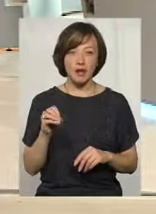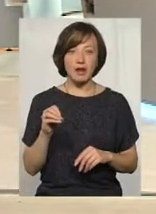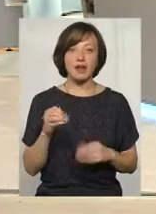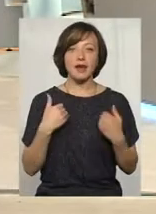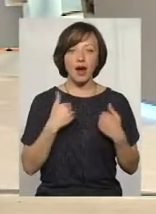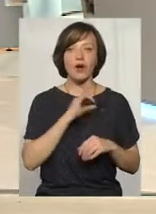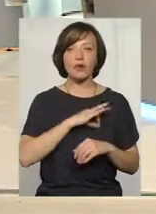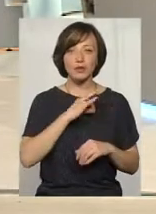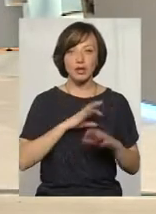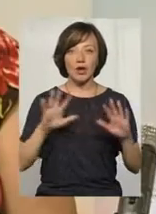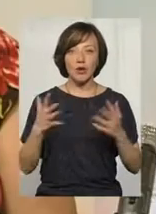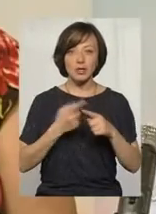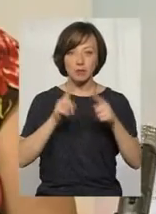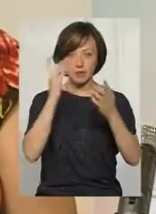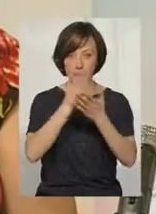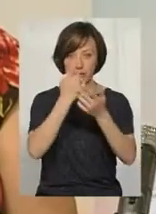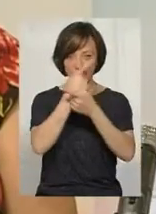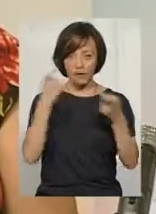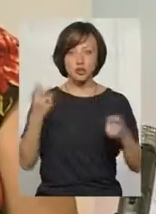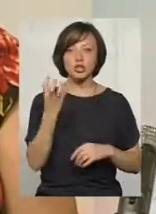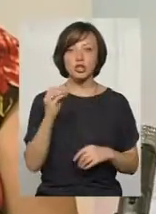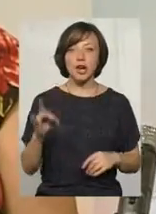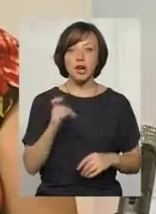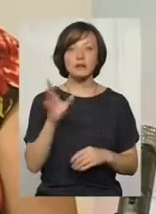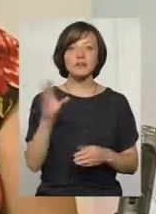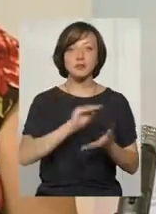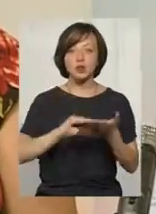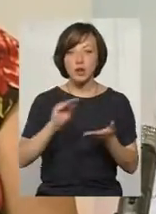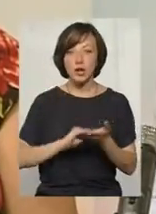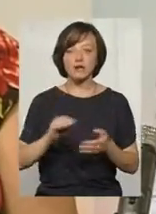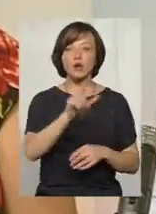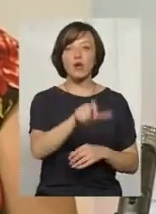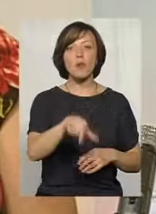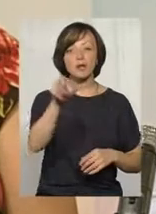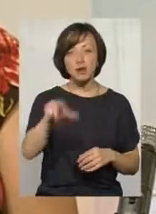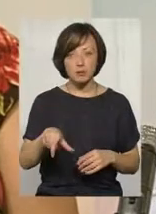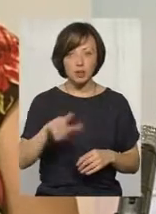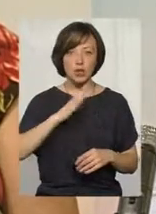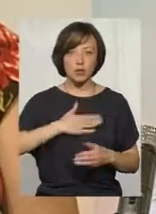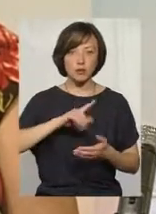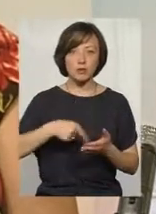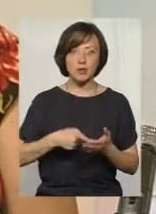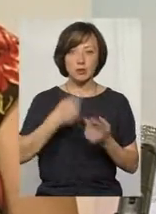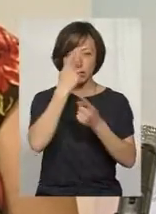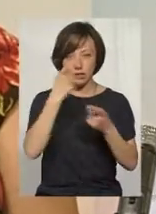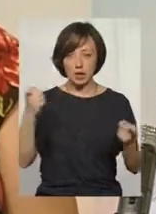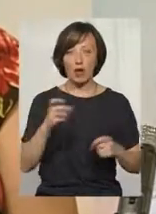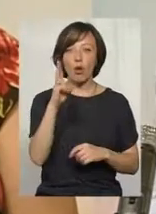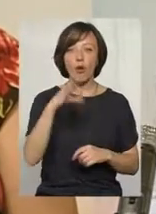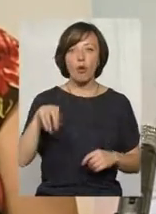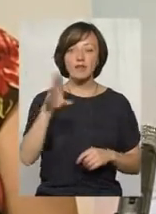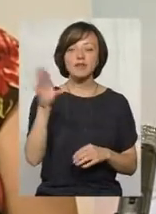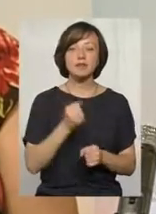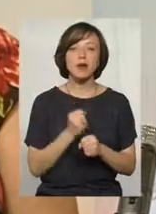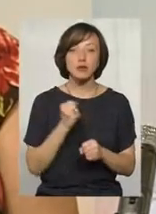я користуюсь нагодою, цим прямим ефіром. Я ще раз хочу і всім журналістам, і всім громадянам нашого міста донести, що QR-коди усі